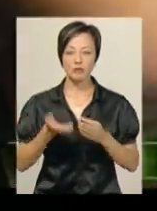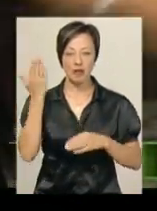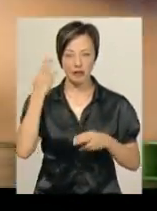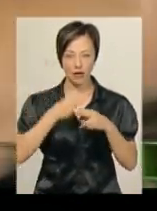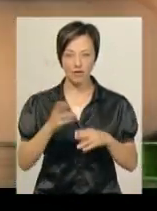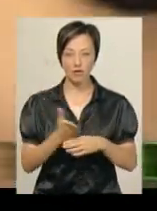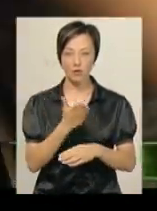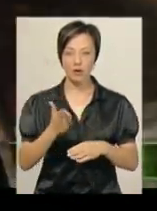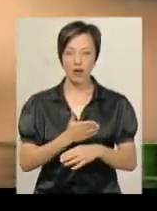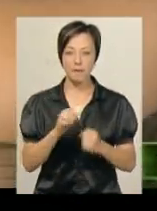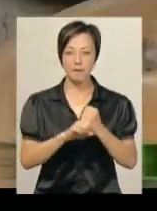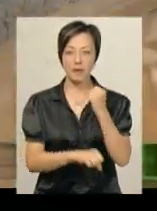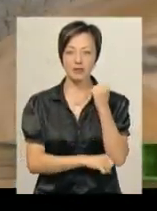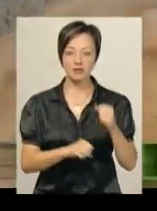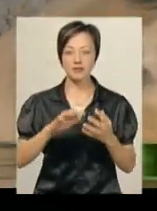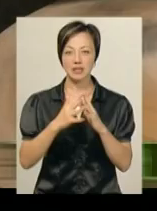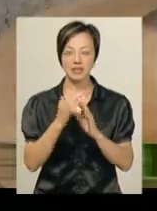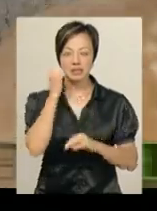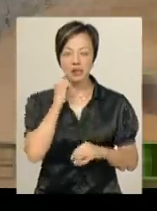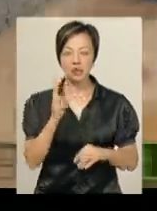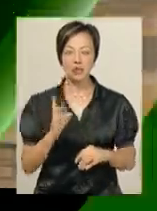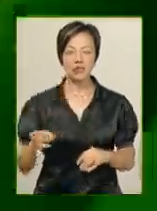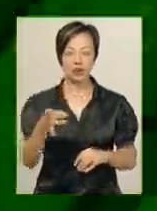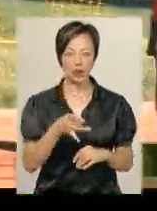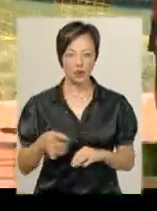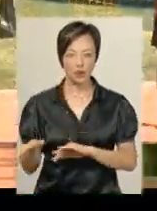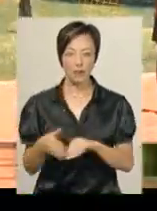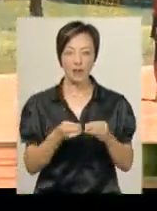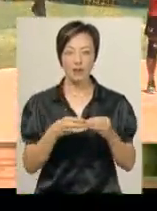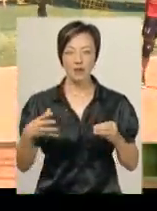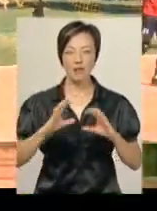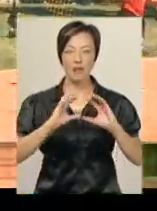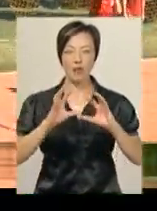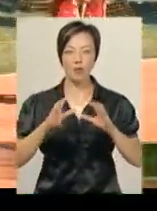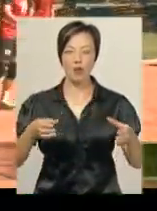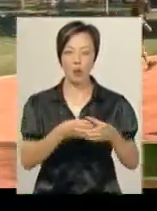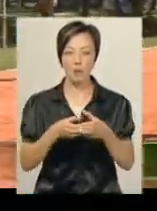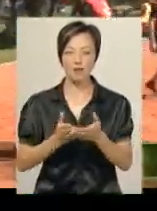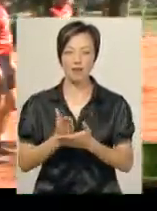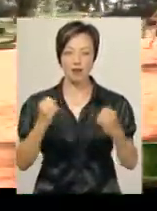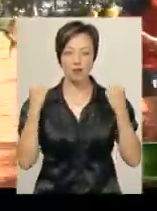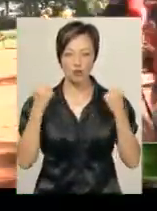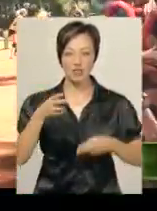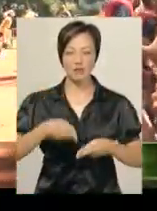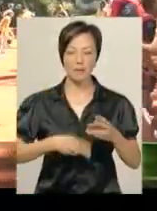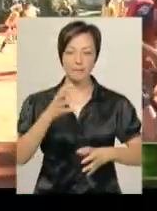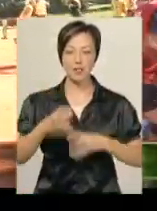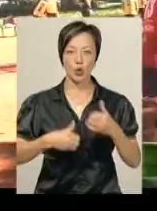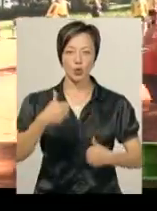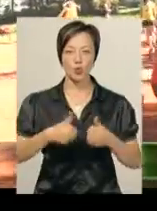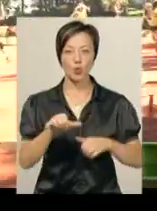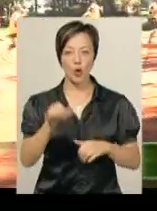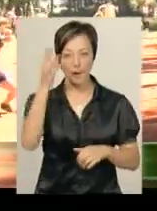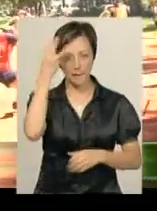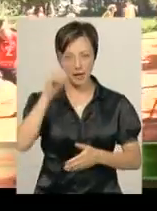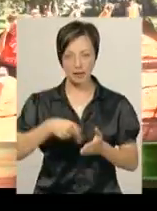виготовляє гончар у селі Григорівках та Рокостянтинівського району. 15 волейбольних команд ветеранів спорту завершили міжнародний турнір у